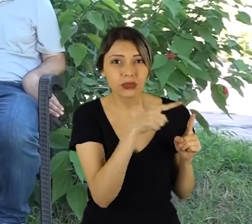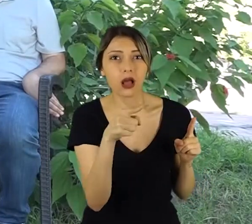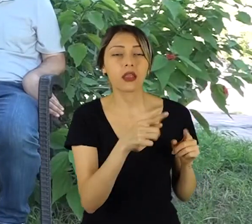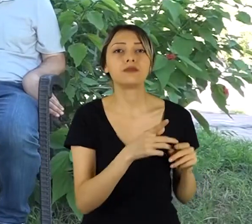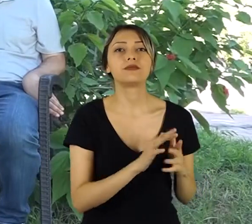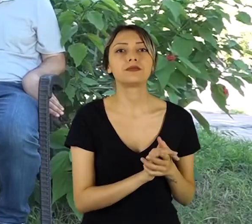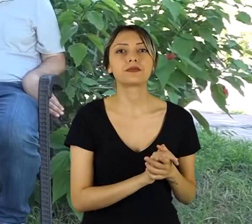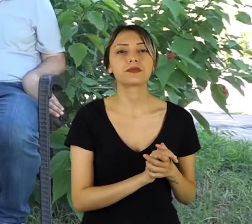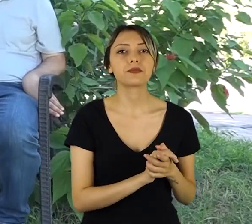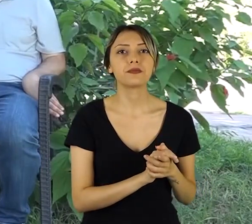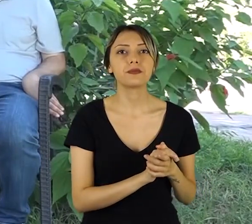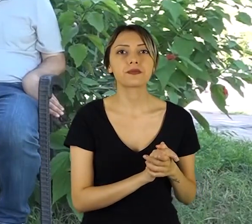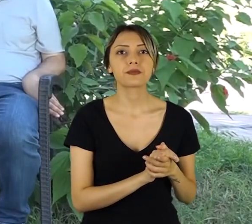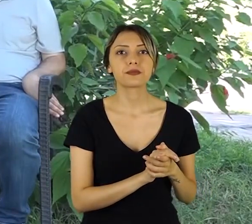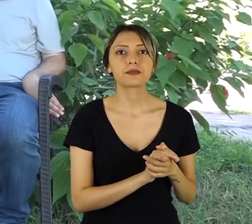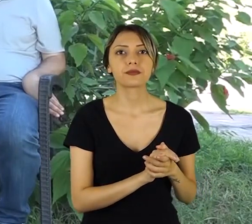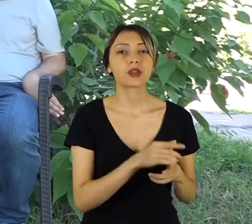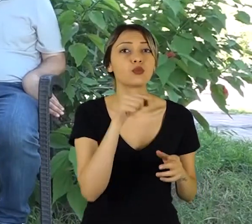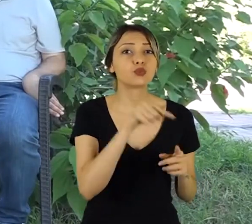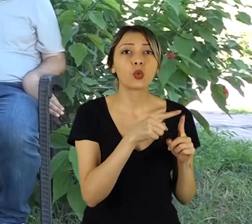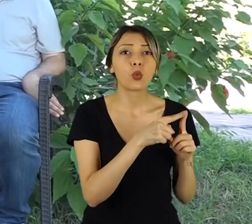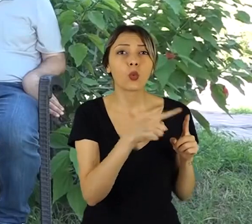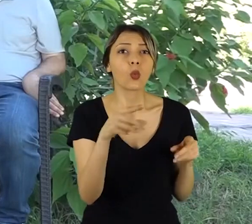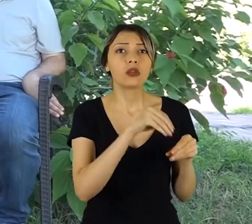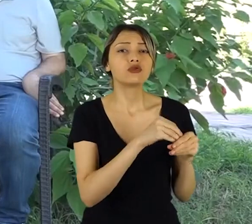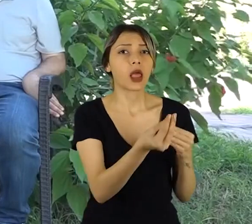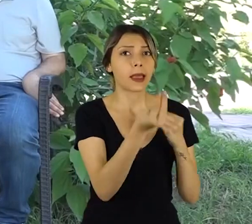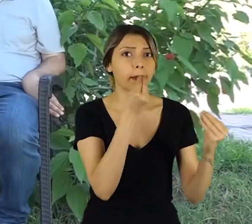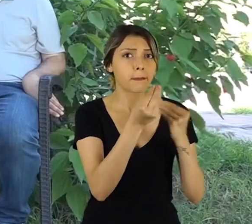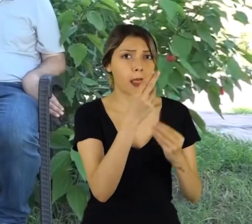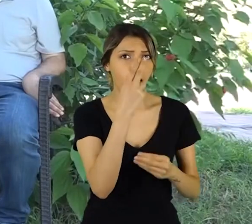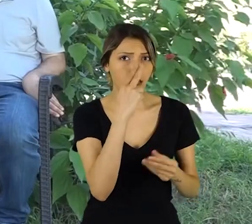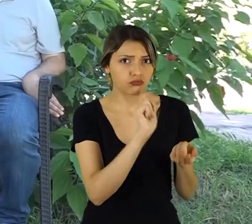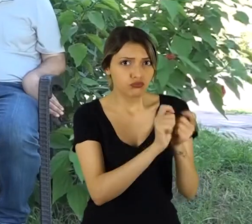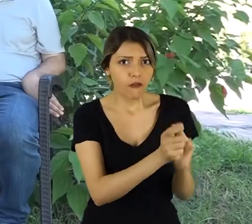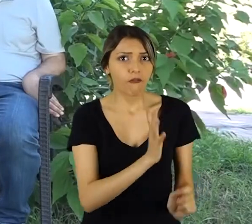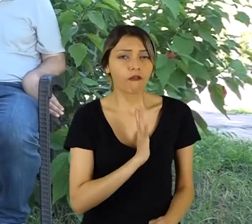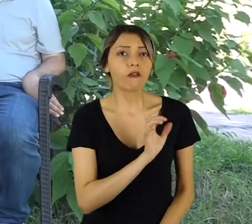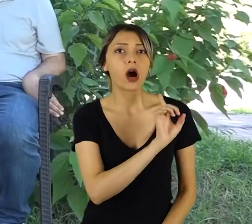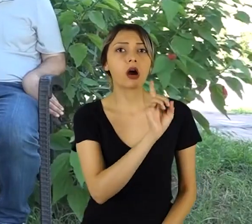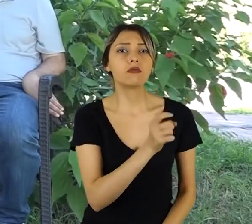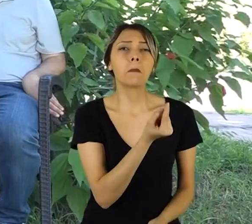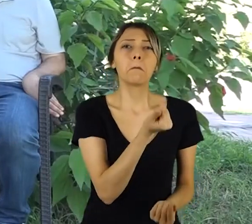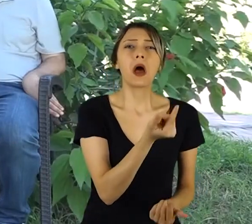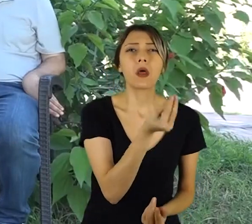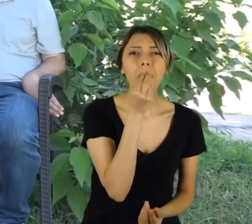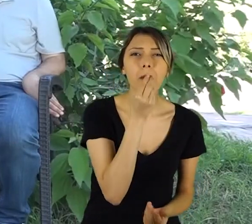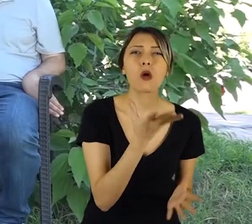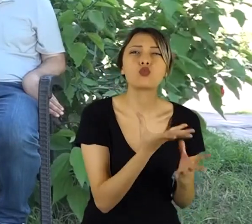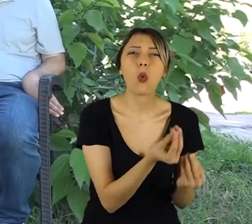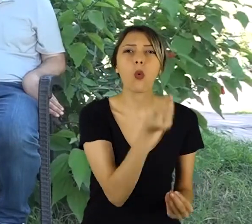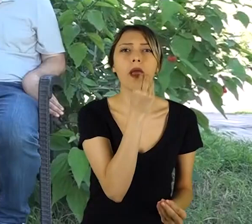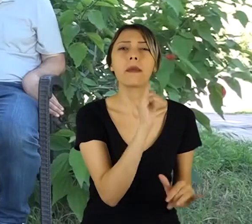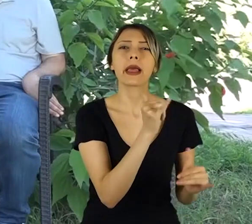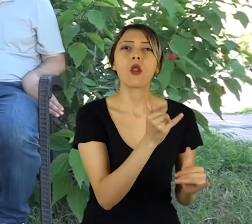süre hatta evlerimizde kaldık. Bu sürede beslenme alışkanlıklarınızda bir değişiklik oldu mu? Az yeme, çok yeme, kilo